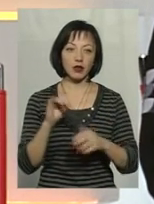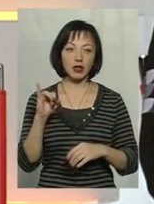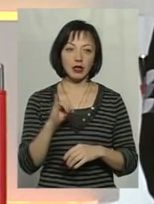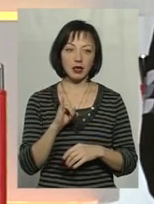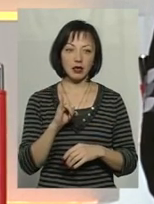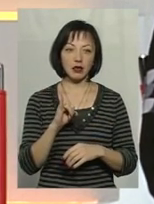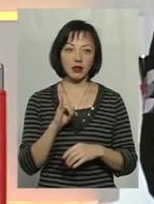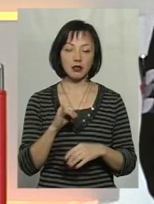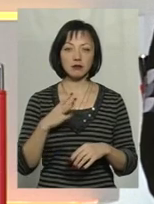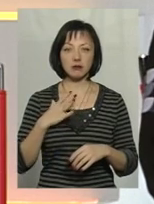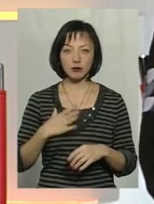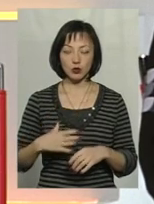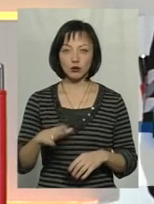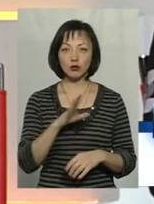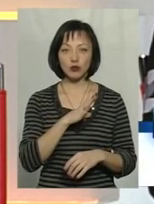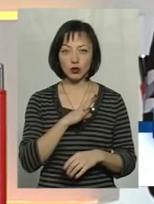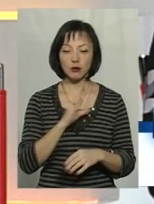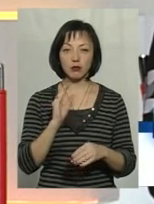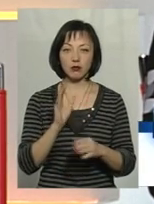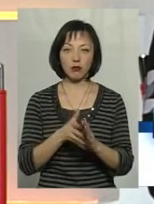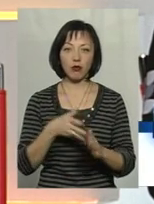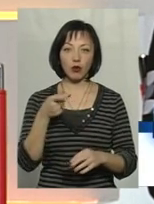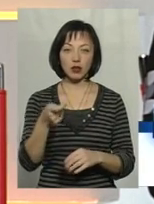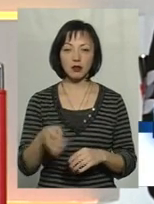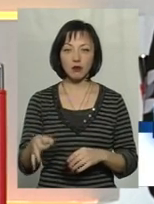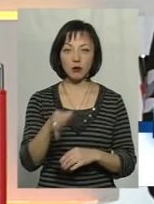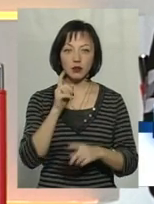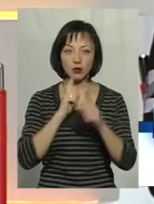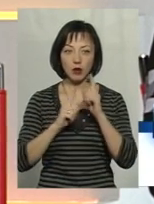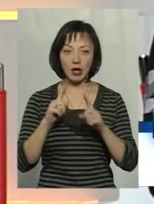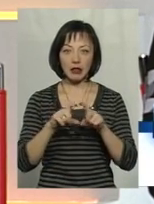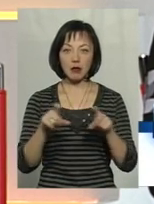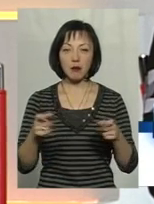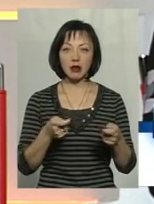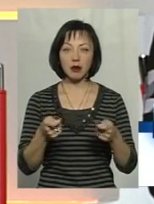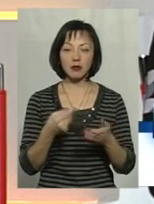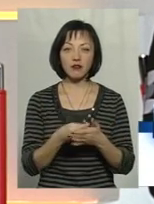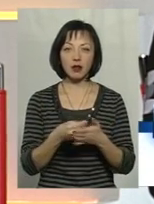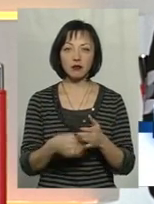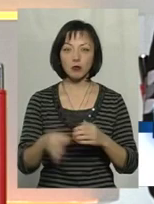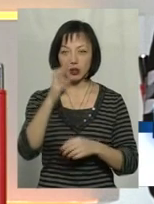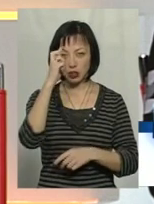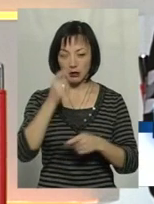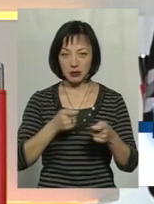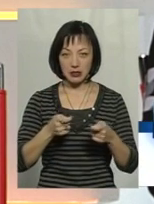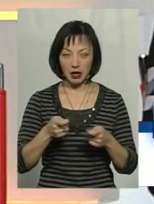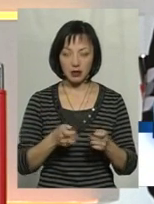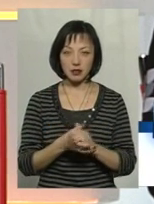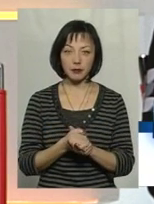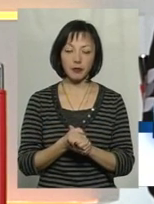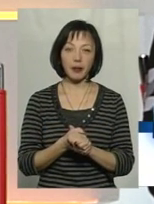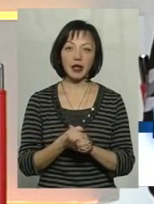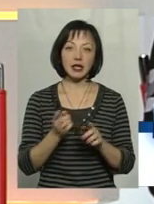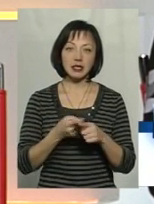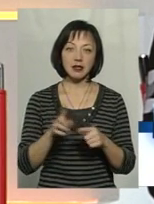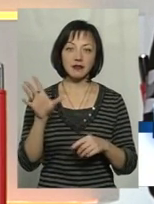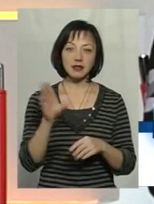змушений був бути поданий в обласну раду, департаменту фінансів Хмельницької обласної державної адміністрації. Адже